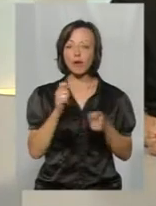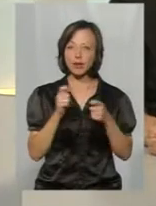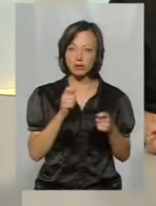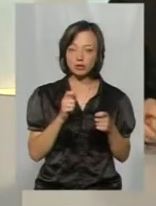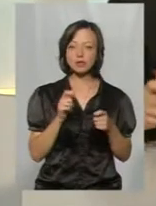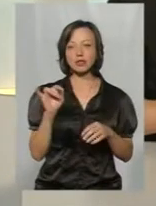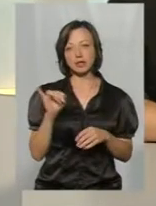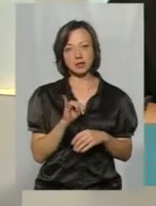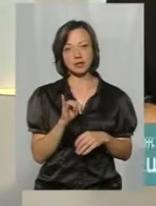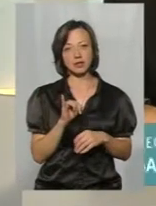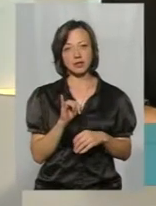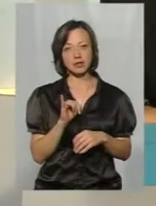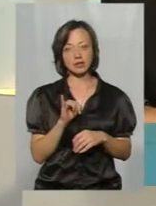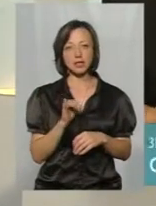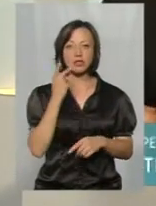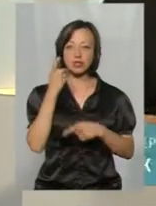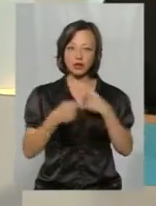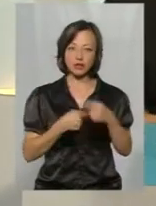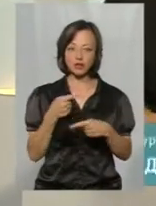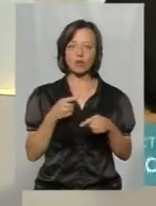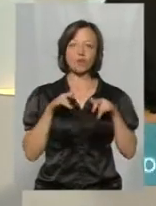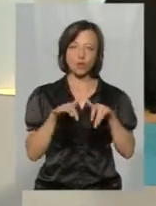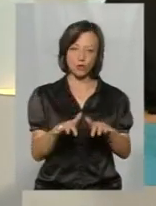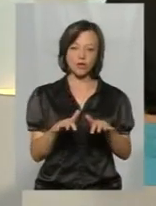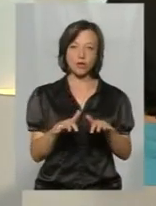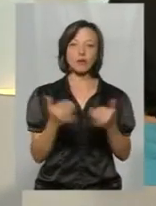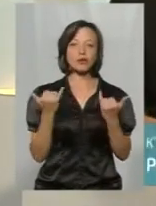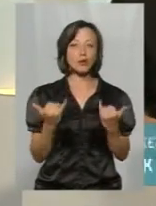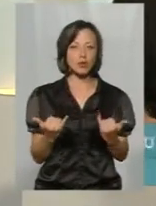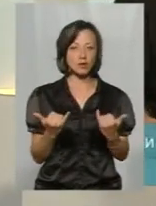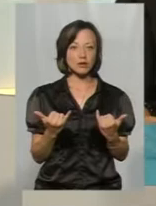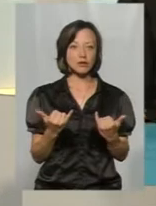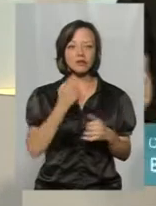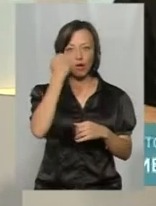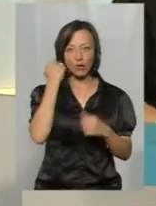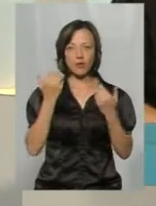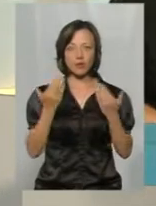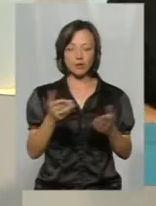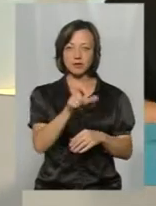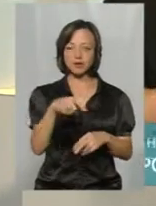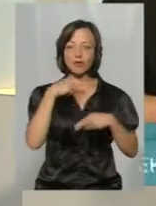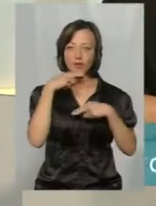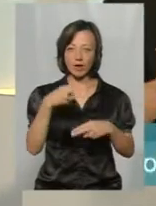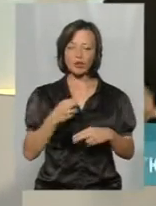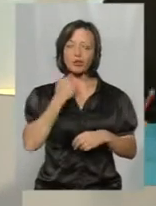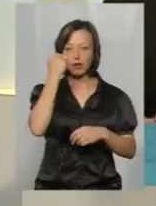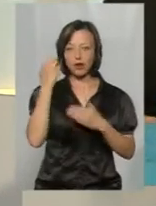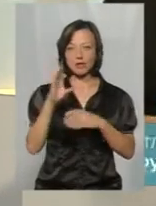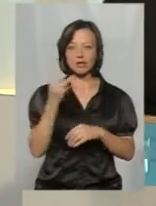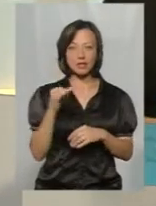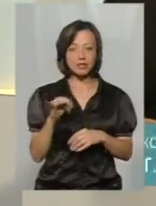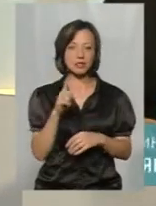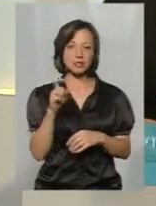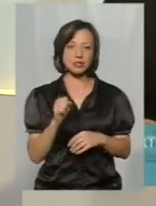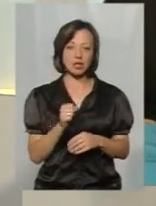обережні і завжди у курсі. На сьогодні я дякую нашим глядачам за увагу, дякую пану Сергію